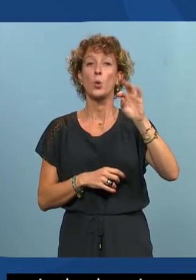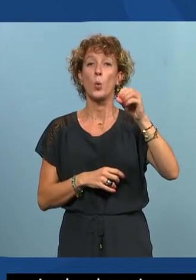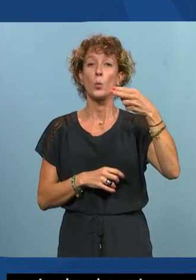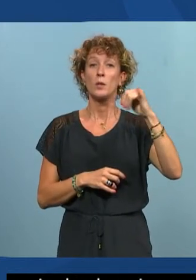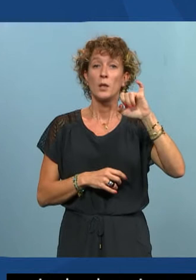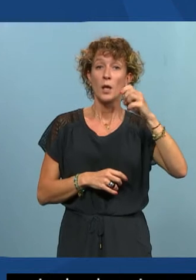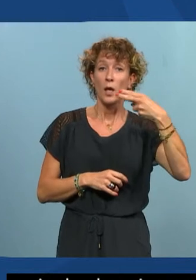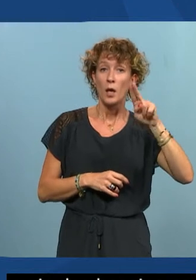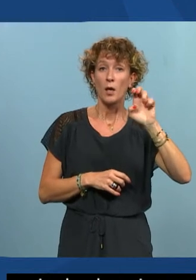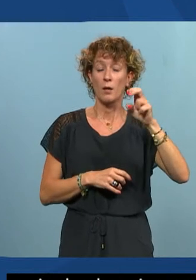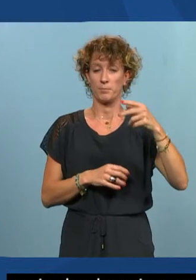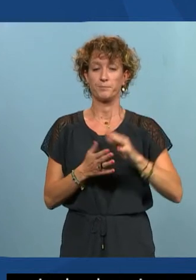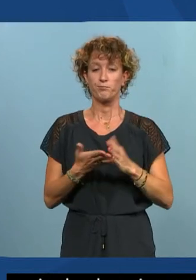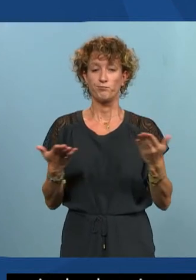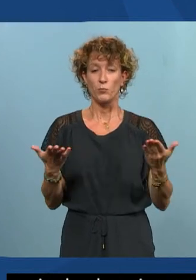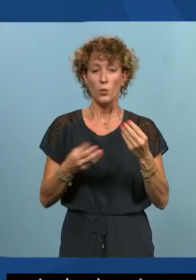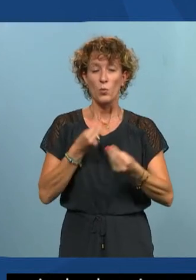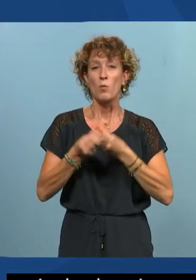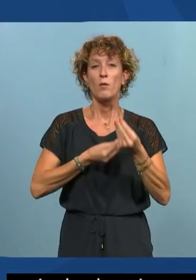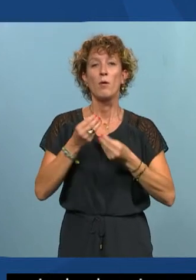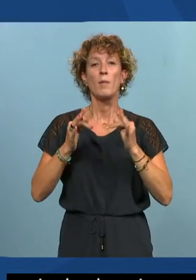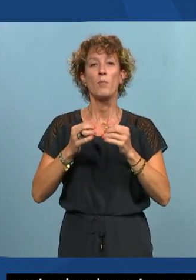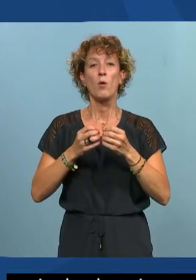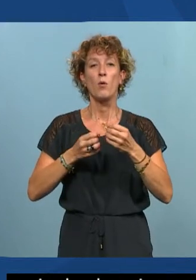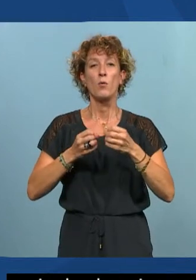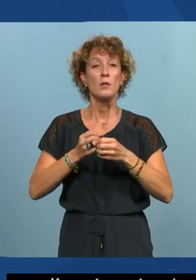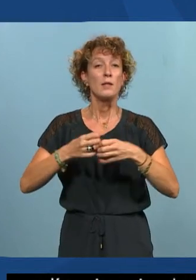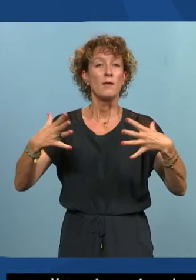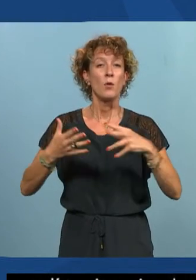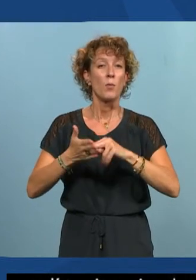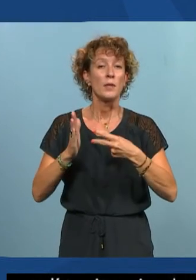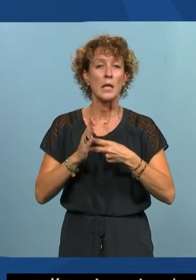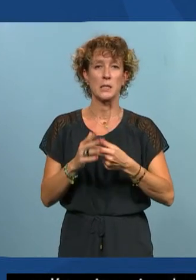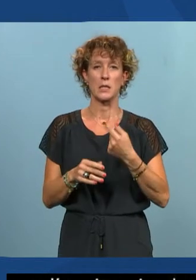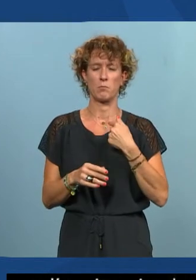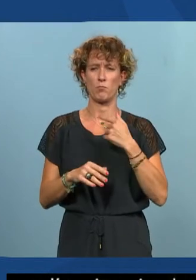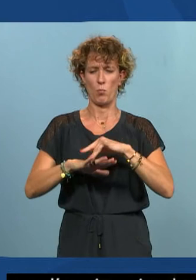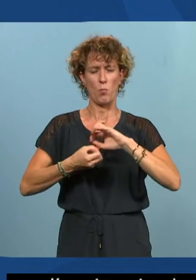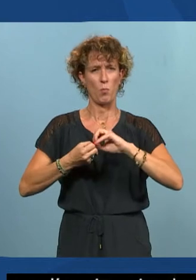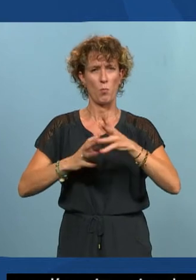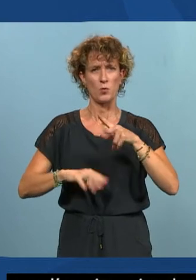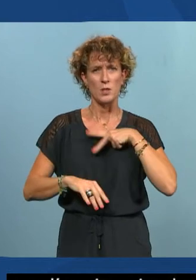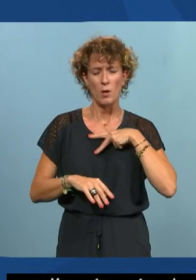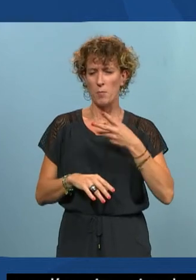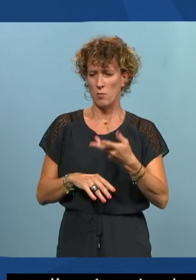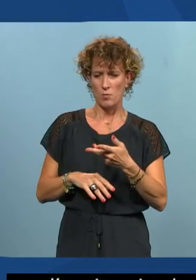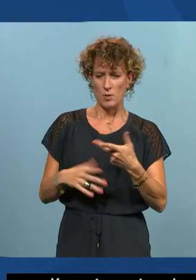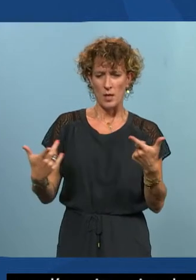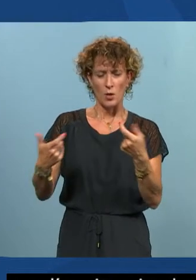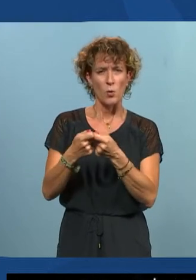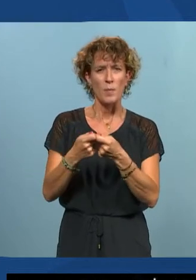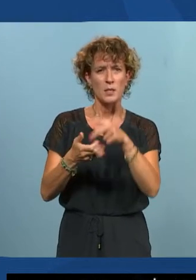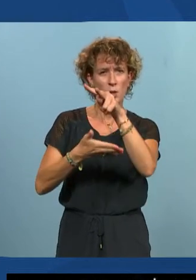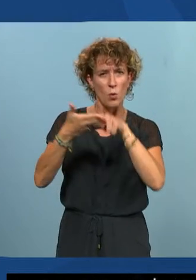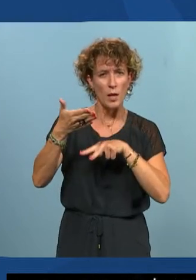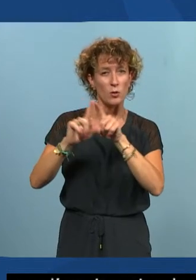'information on va avoir des règles qui touchent le développement technique est-ce que mon site web est compatible avec les lecteurs d'écran Pierre en